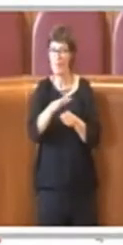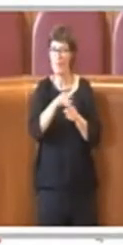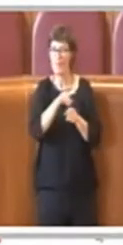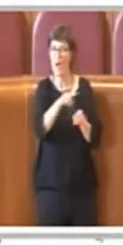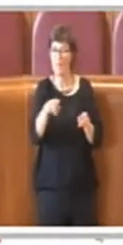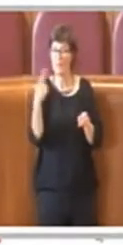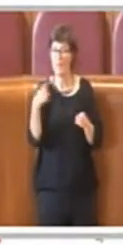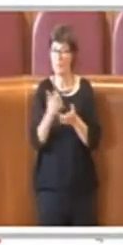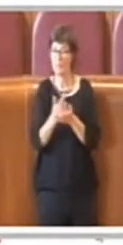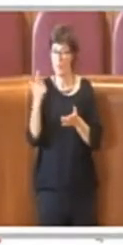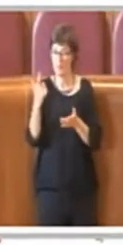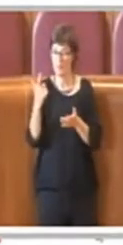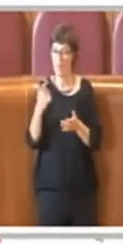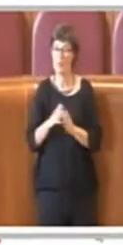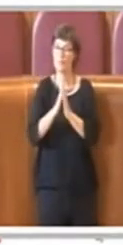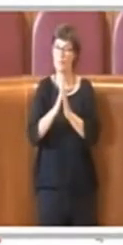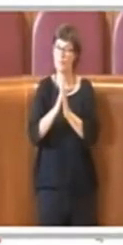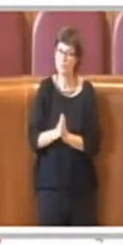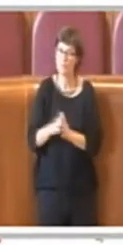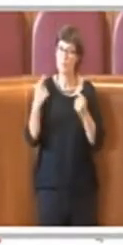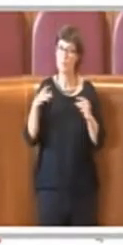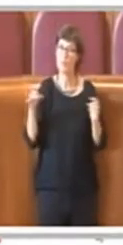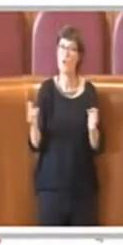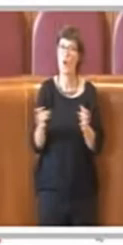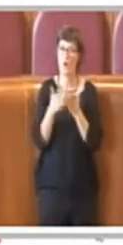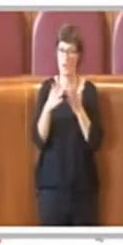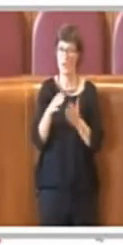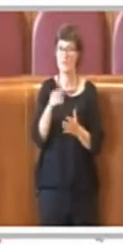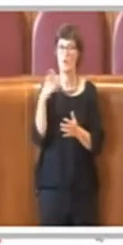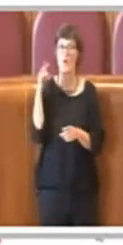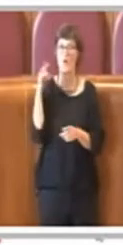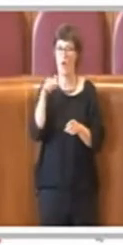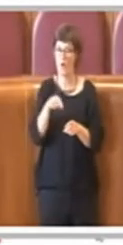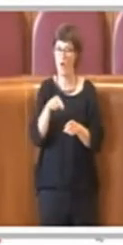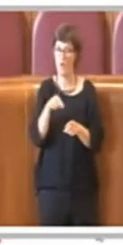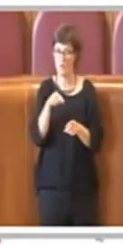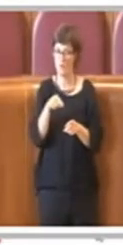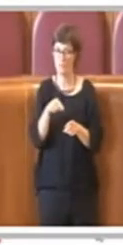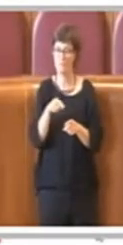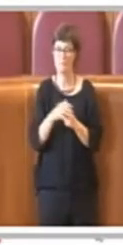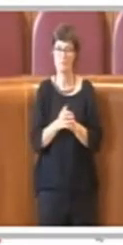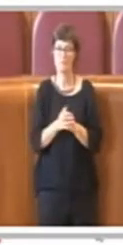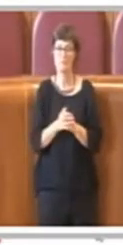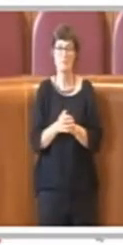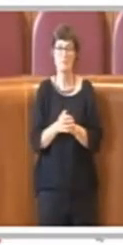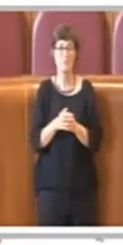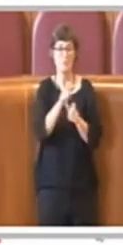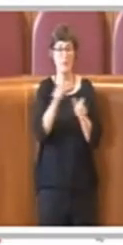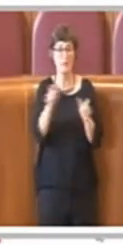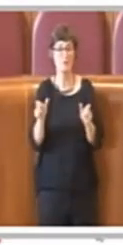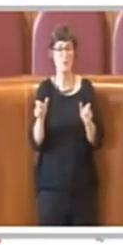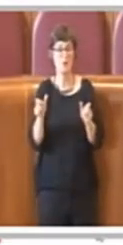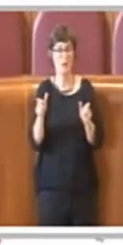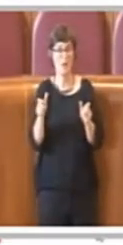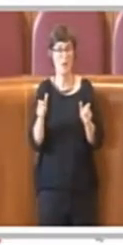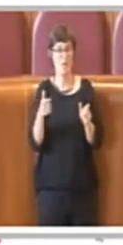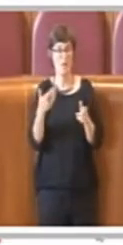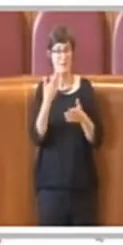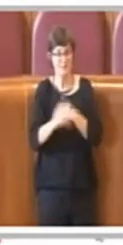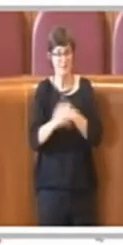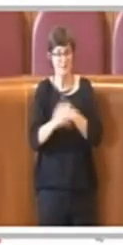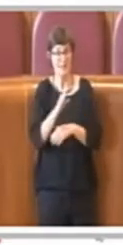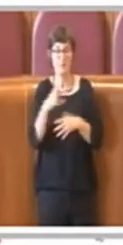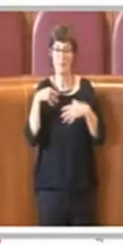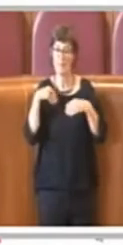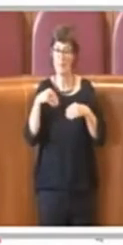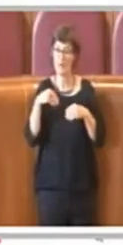sprecare questa occasione. La partecipazione attiva dei singoli cittadini con disabilità o loro rappresentanti in consulta cittadina,